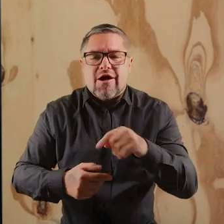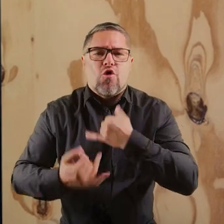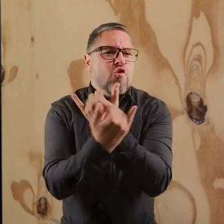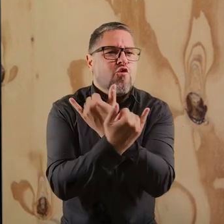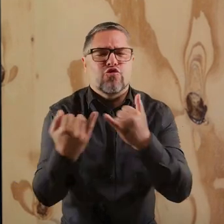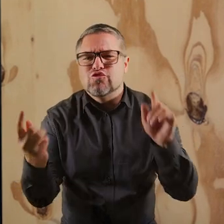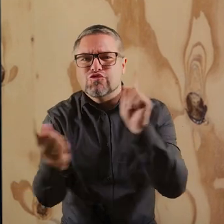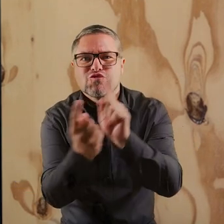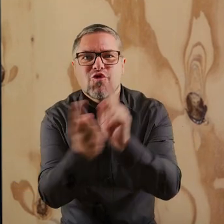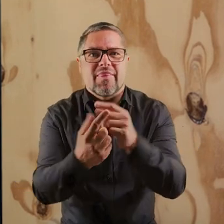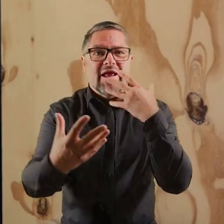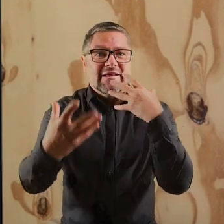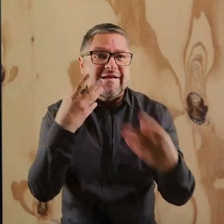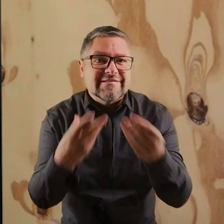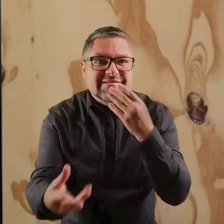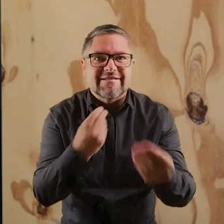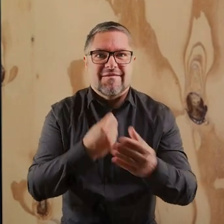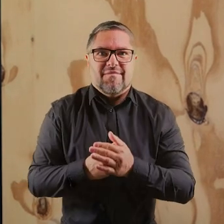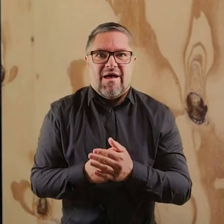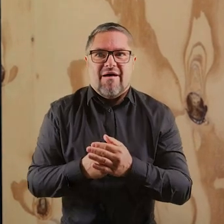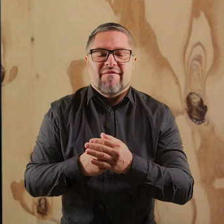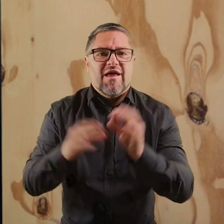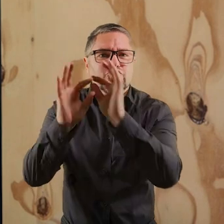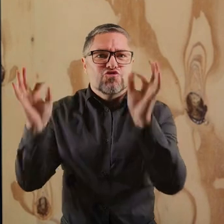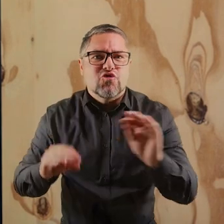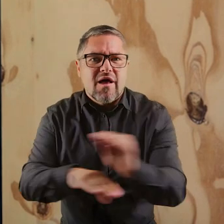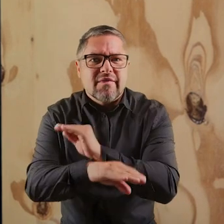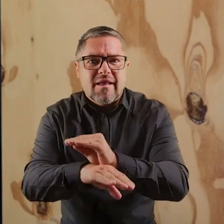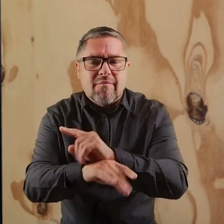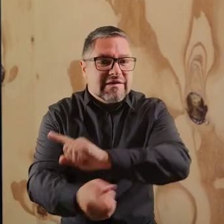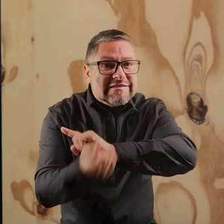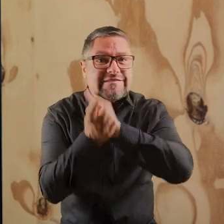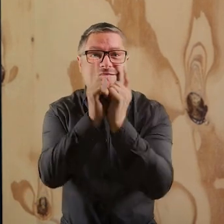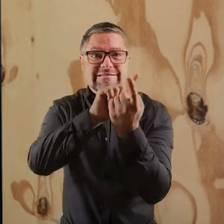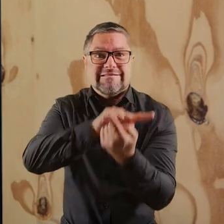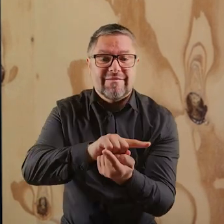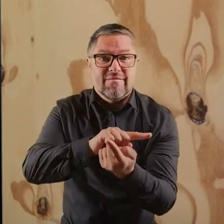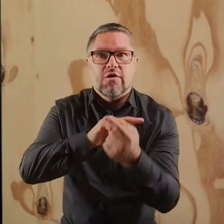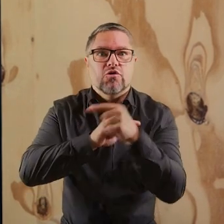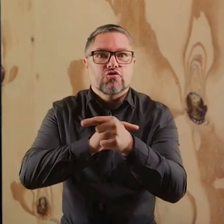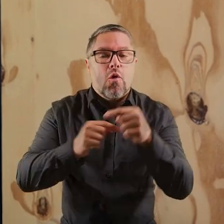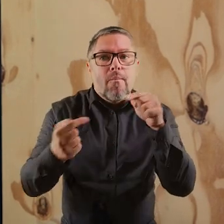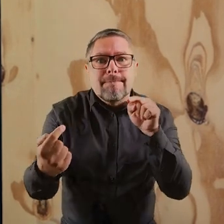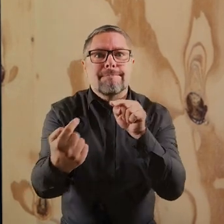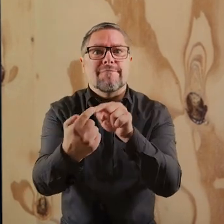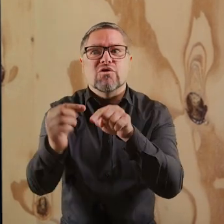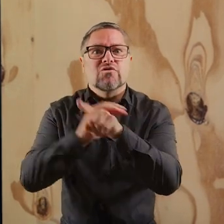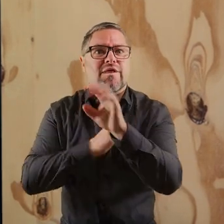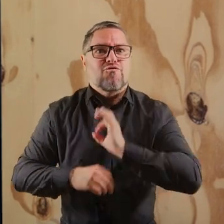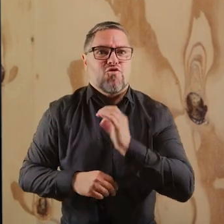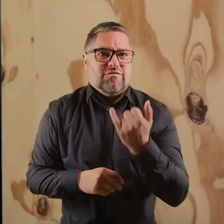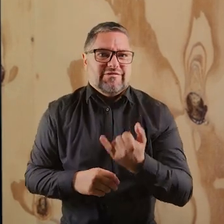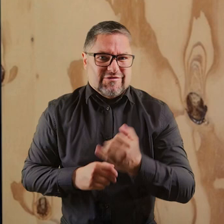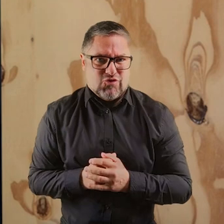spotkania, zabawy, artyterapię zamieniałam na coś, co sprzyjało mojemu dziecku.